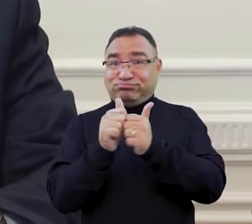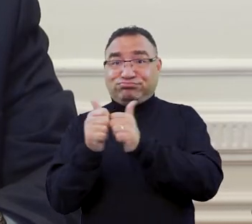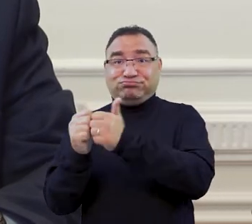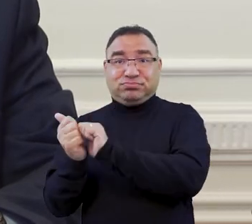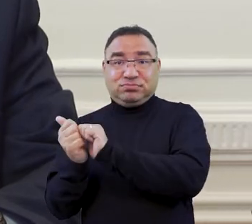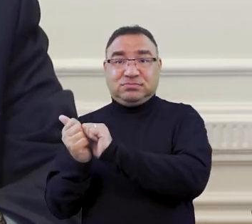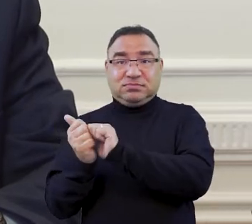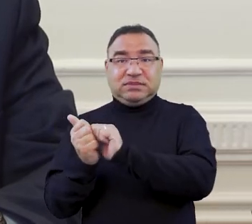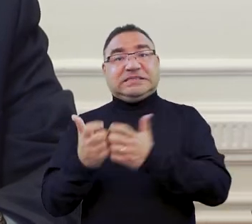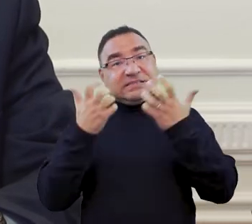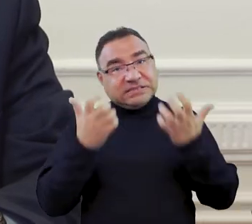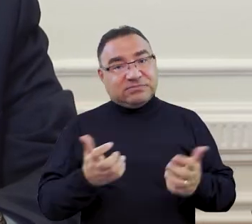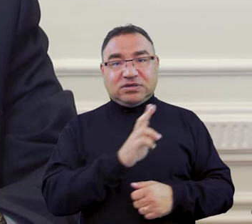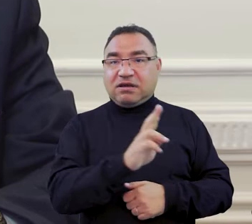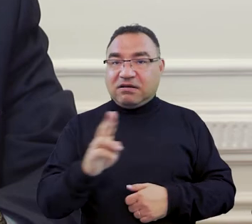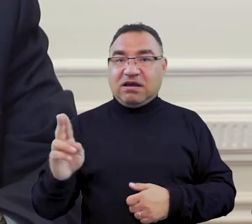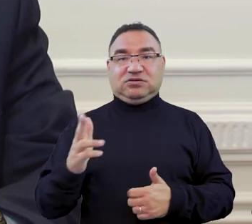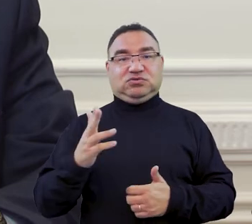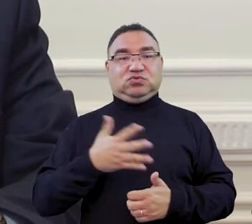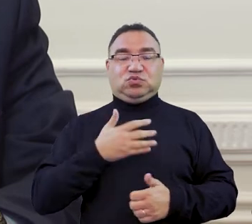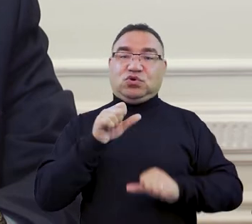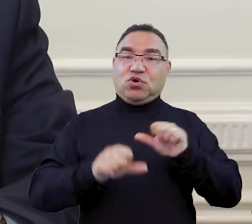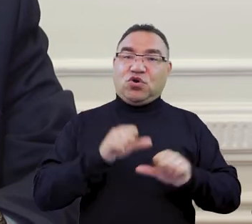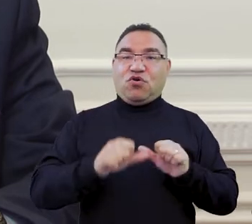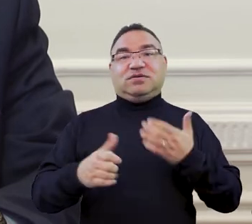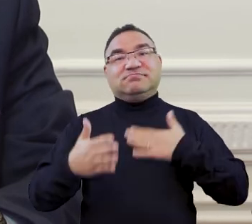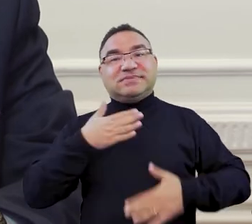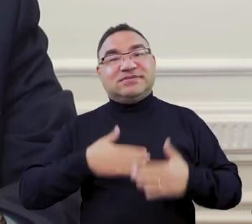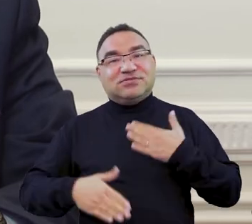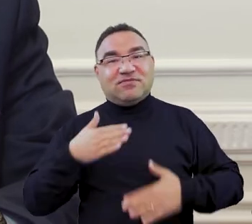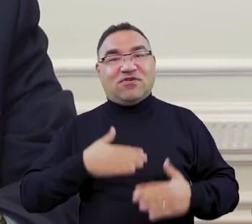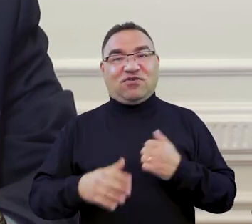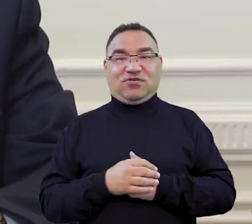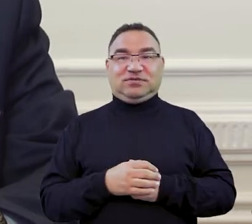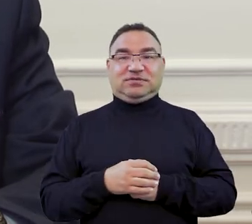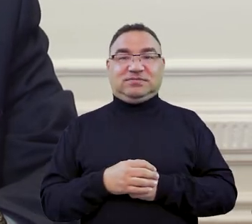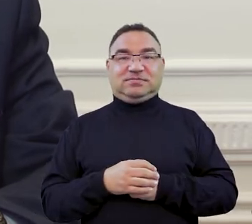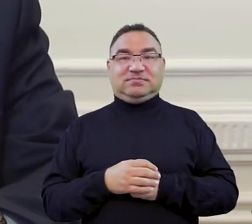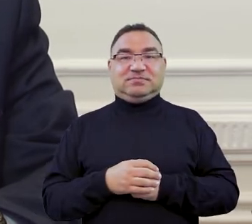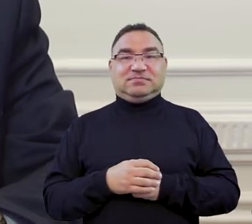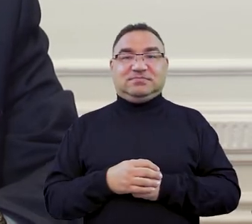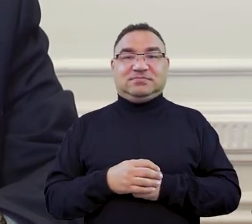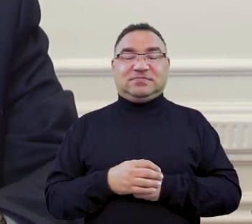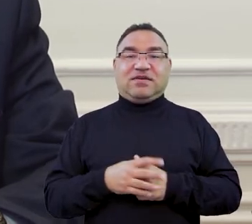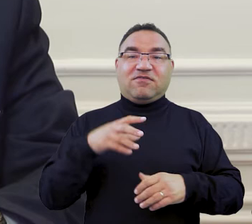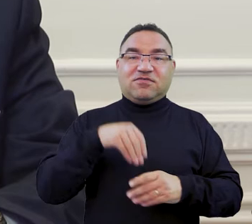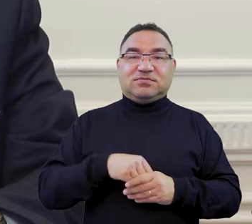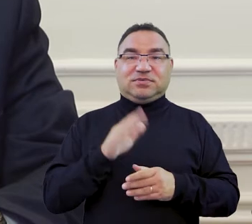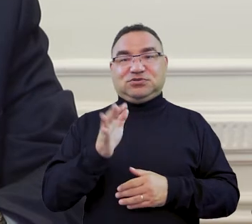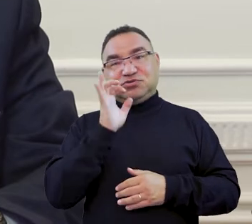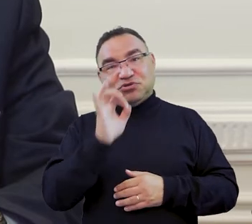zmieniających się, żeby to był dla każdego rok taki satysfakcjonujący, gdzie po prostu będzie